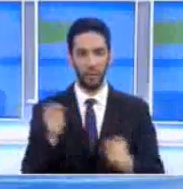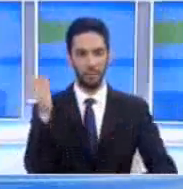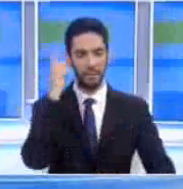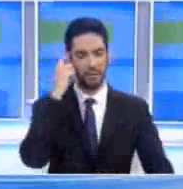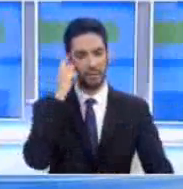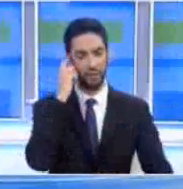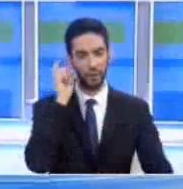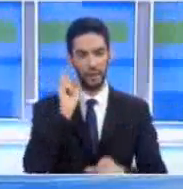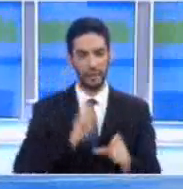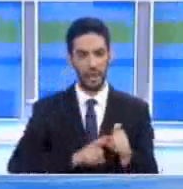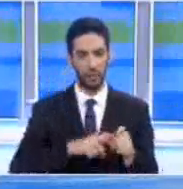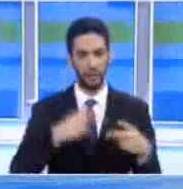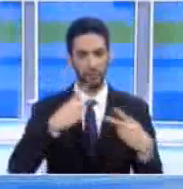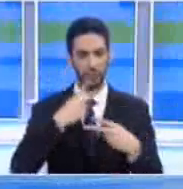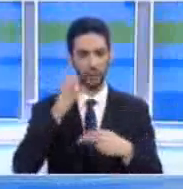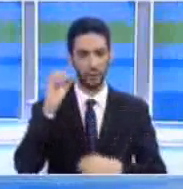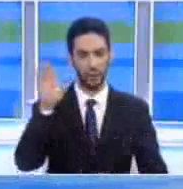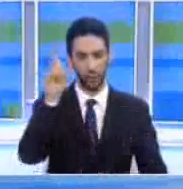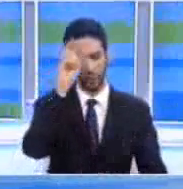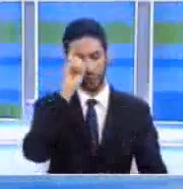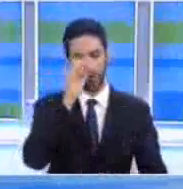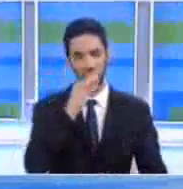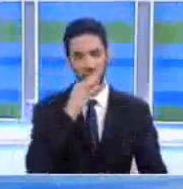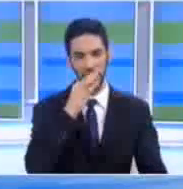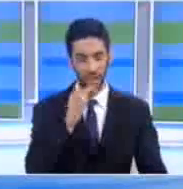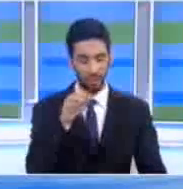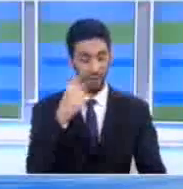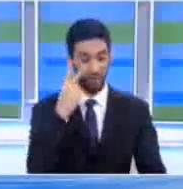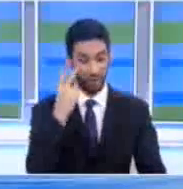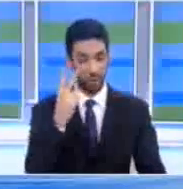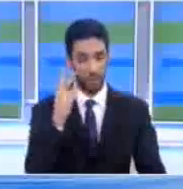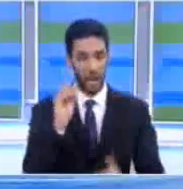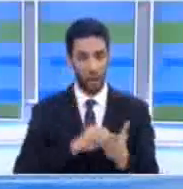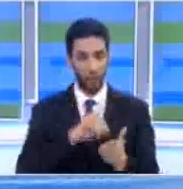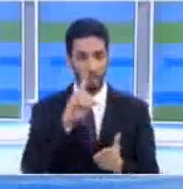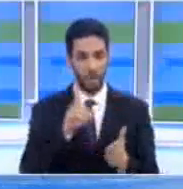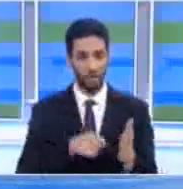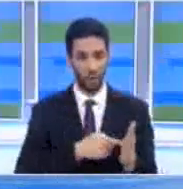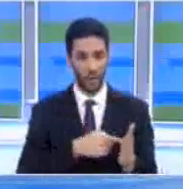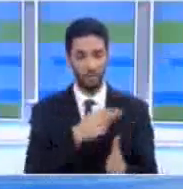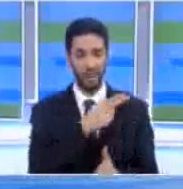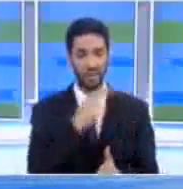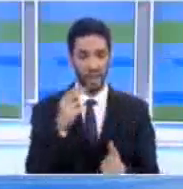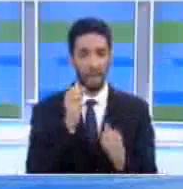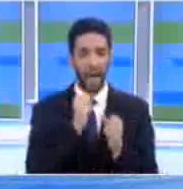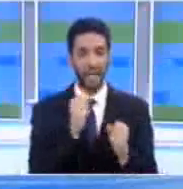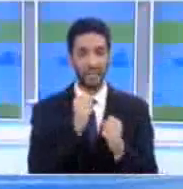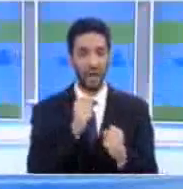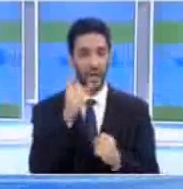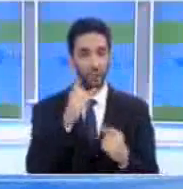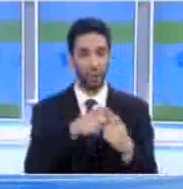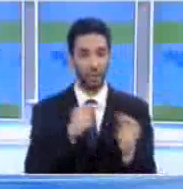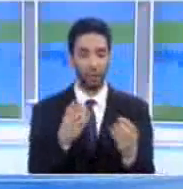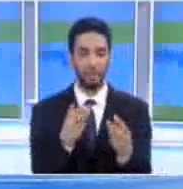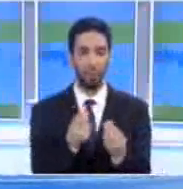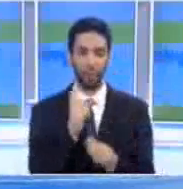βάσει αυτό που είπε ο Τούρκος Υπουργός Εξωτερικών βλέπουν για ακόμη μια φορά πως δεν είναι δυνατόν σε σχέση της ασφάλειας των Τουρκοκυπρίων η Τουρκία